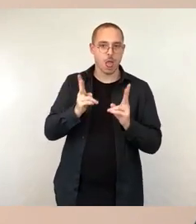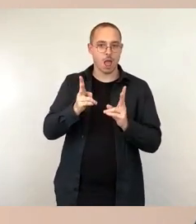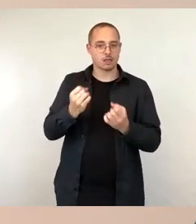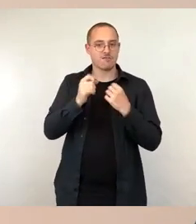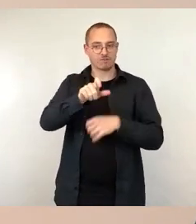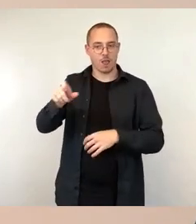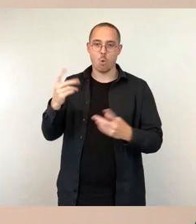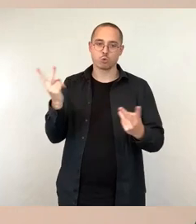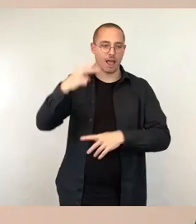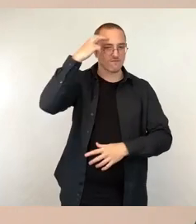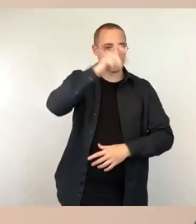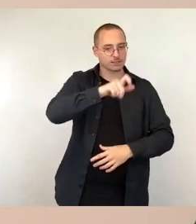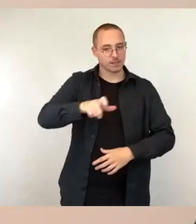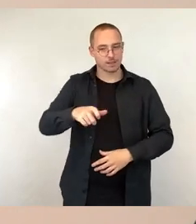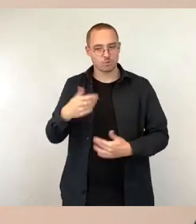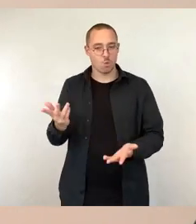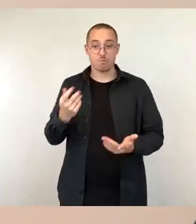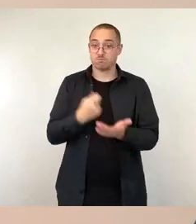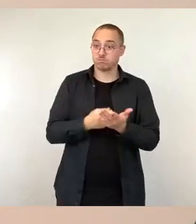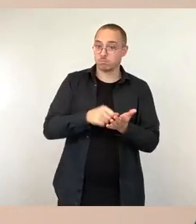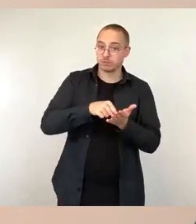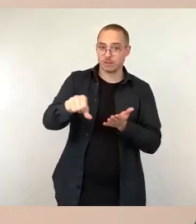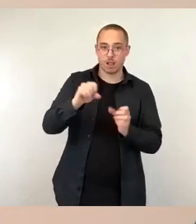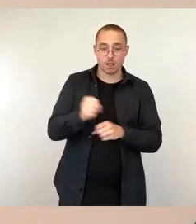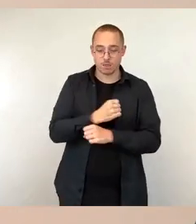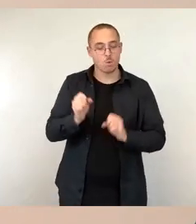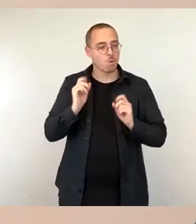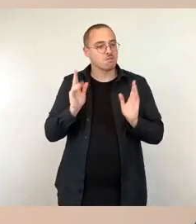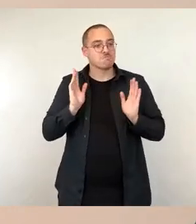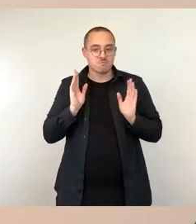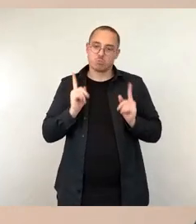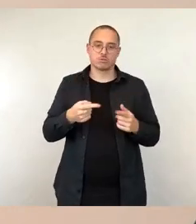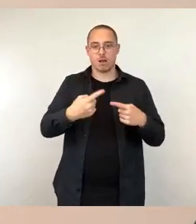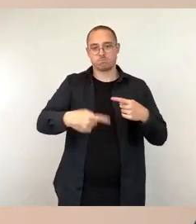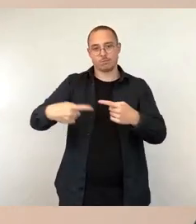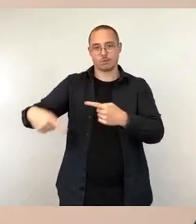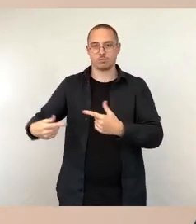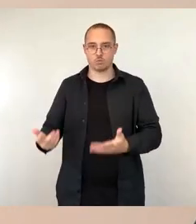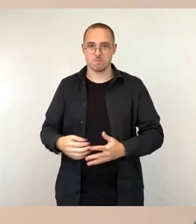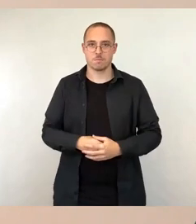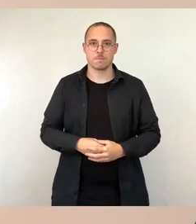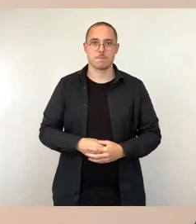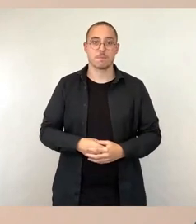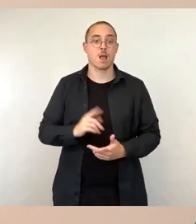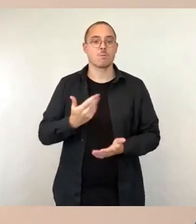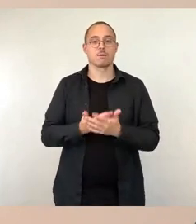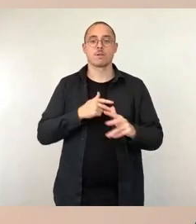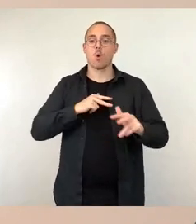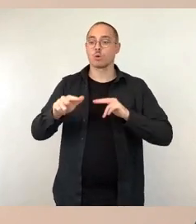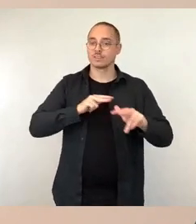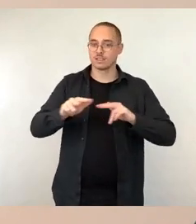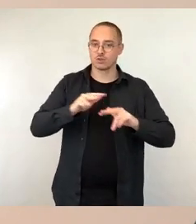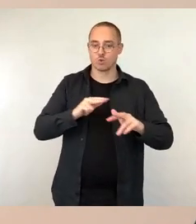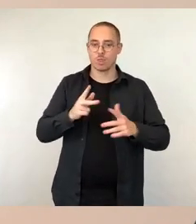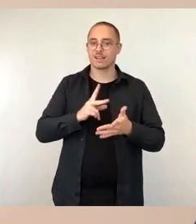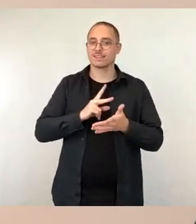kostendeckend ist. Es stehen zur Dispositionen die Organisation der Dresdner Schulkonzerte, die müsste man dann